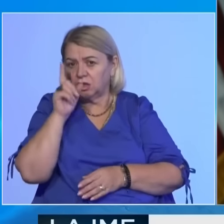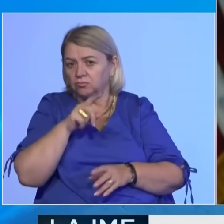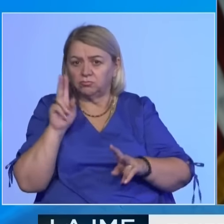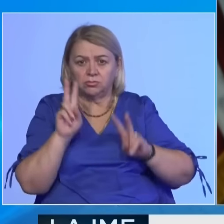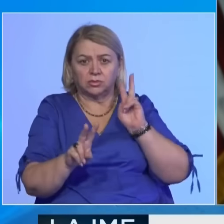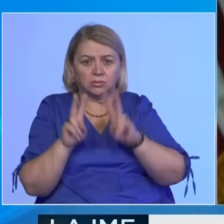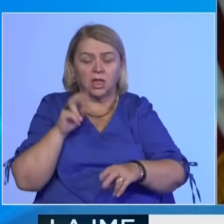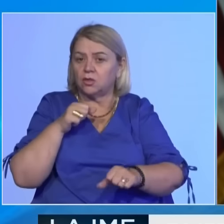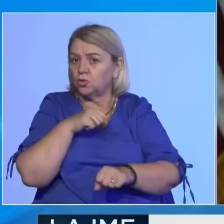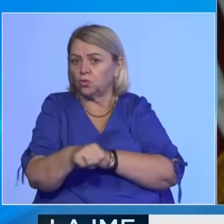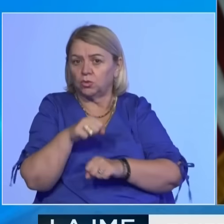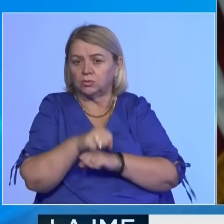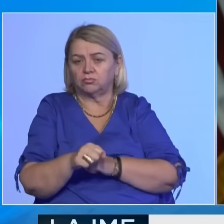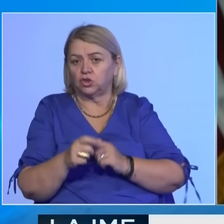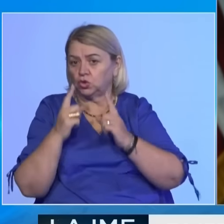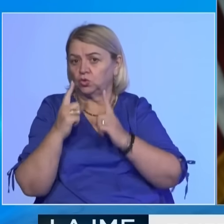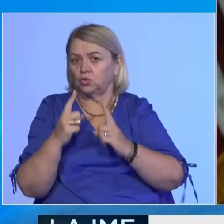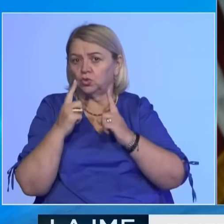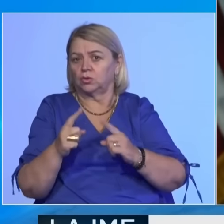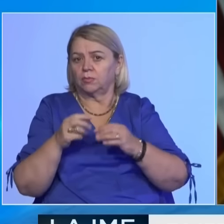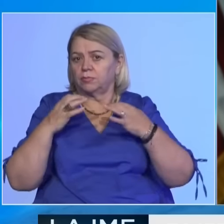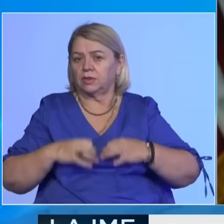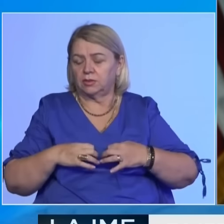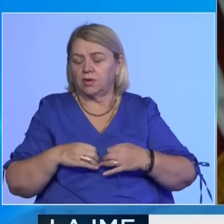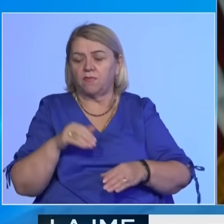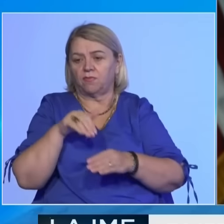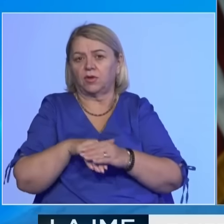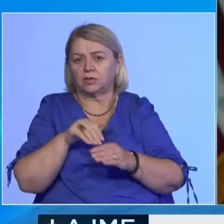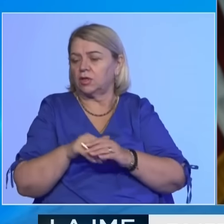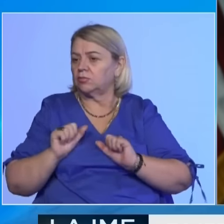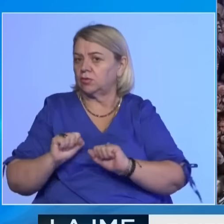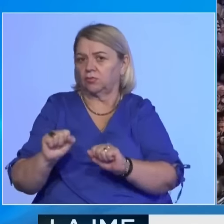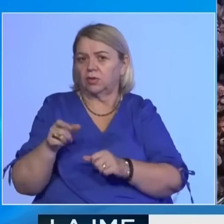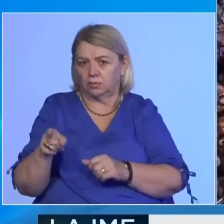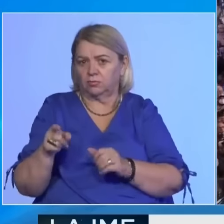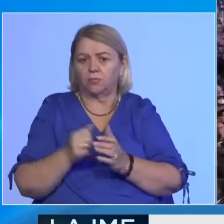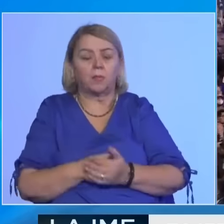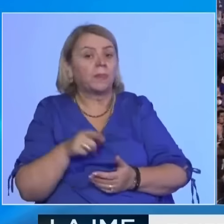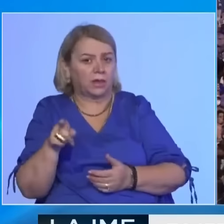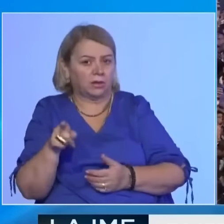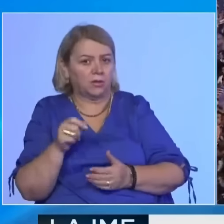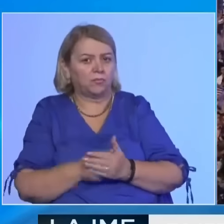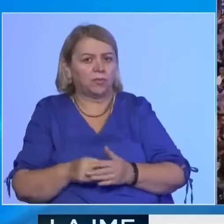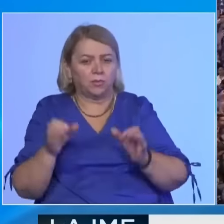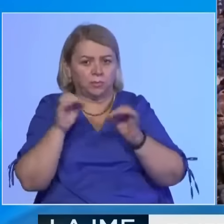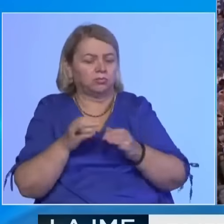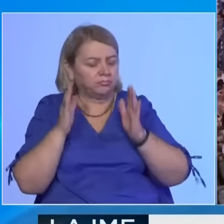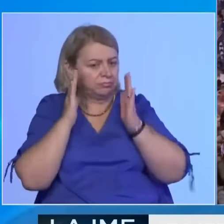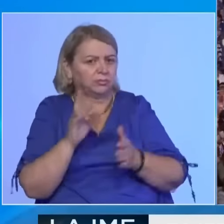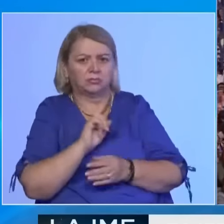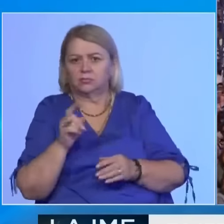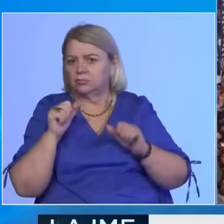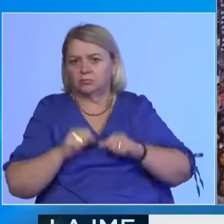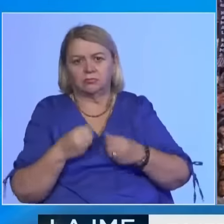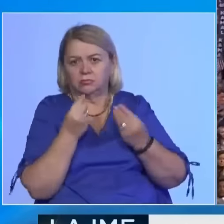përdor dhunën për të qëndruar në pushtet, pas i votuesit e kishin refuzuar atë. A ti nuk mundet më t'i besohet pushteti,